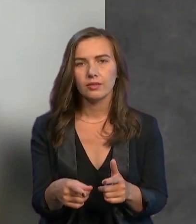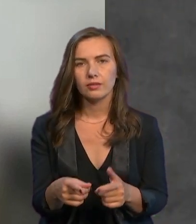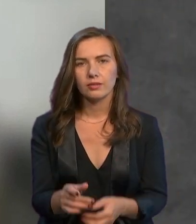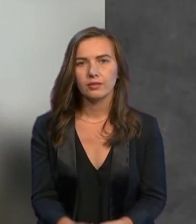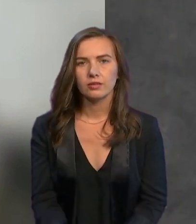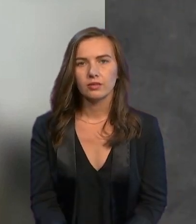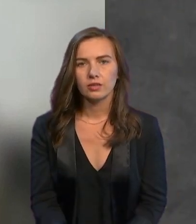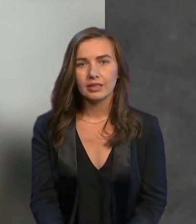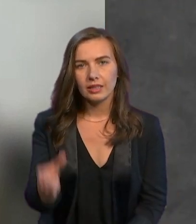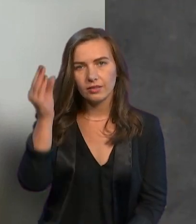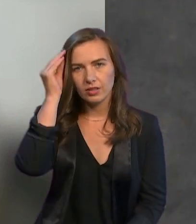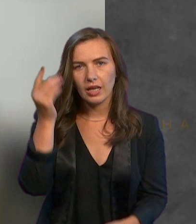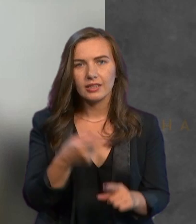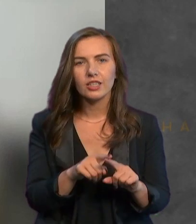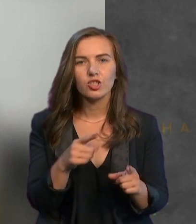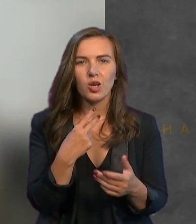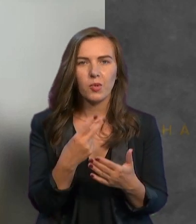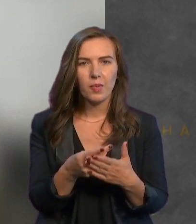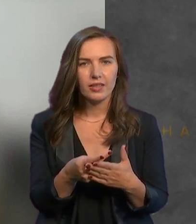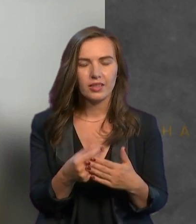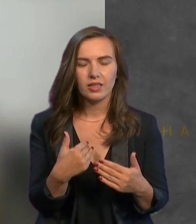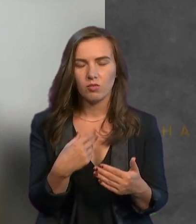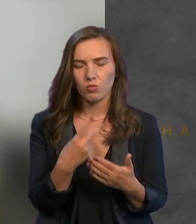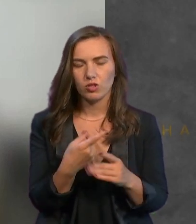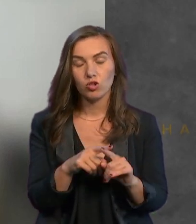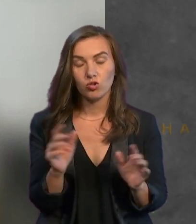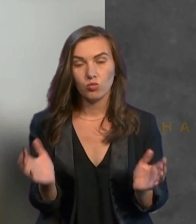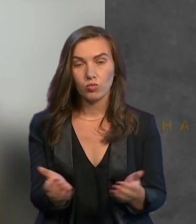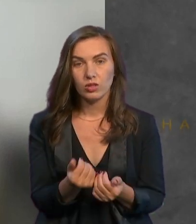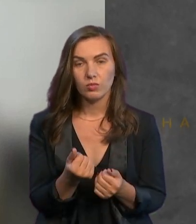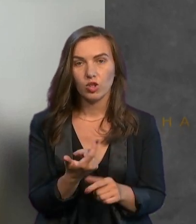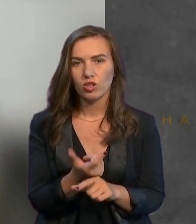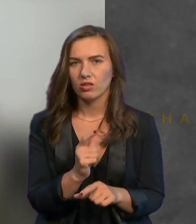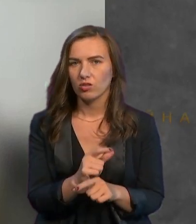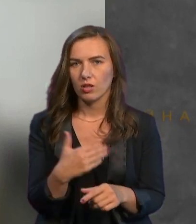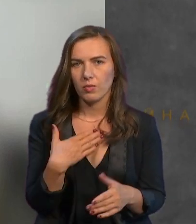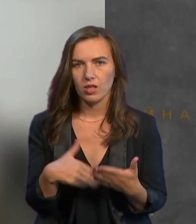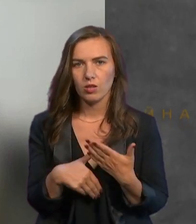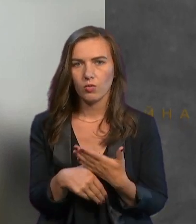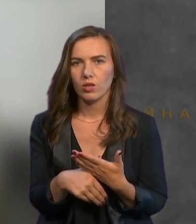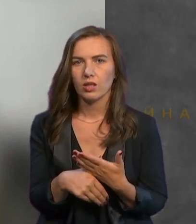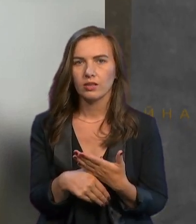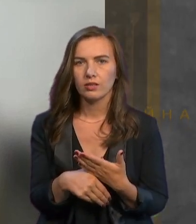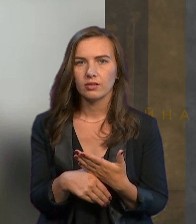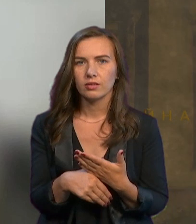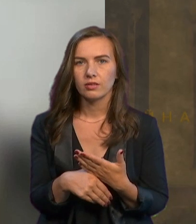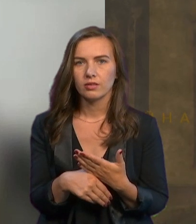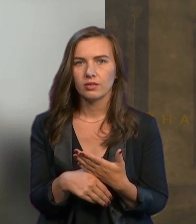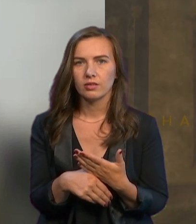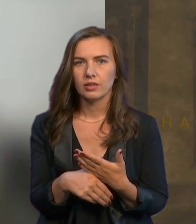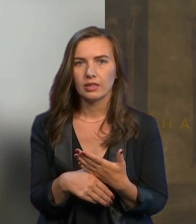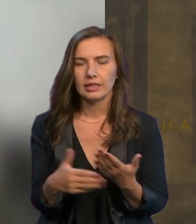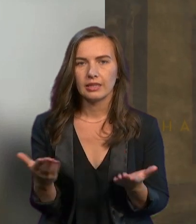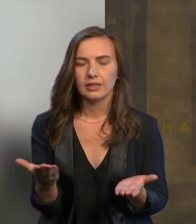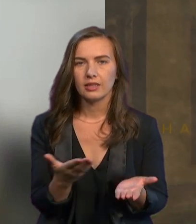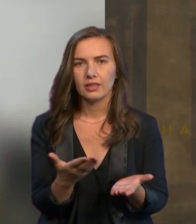Але, незважаючи на те, що я побачила, що я побачила цю підтримку, вона дуже мені допомогла. І, мабуть, що якісь